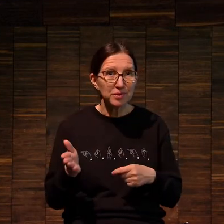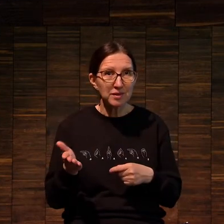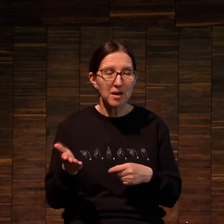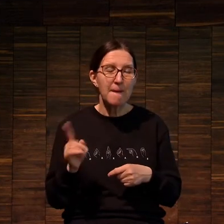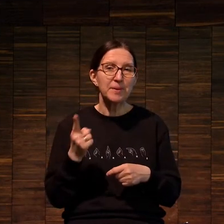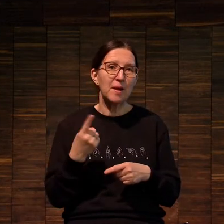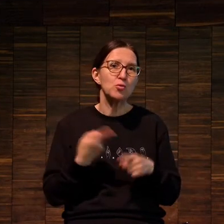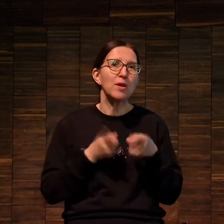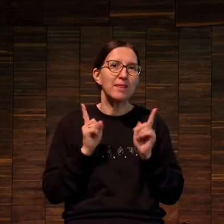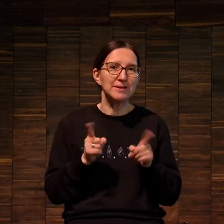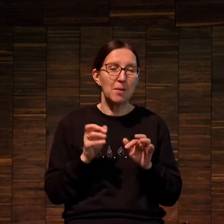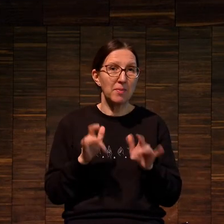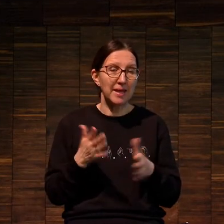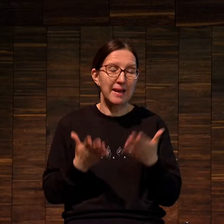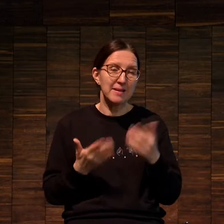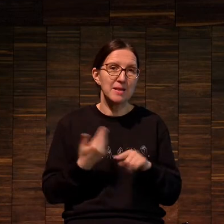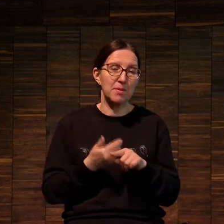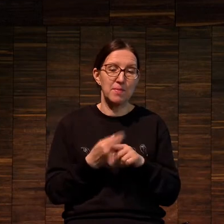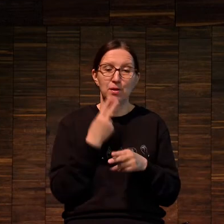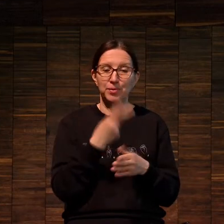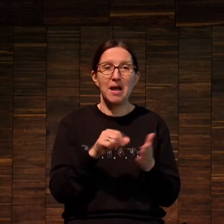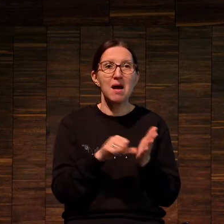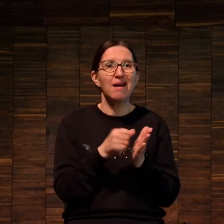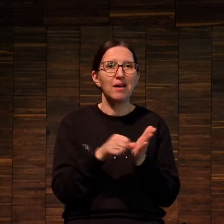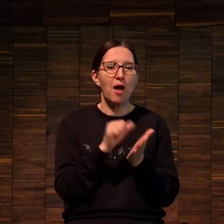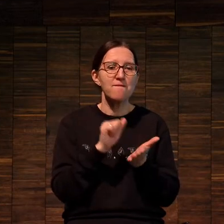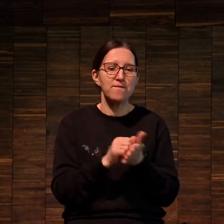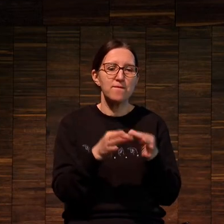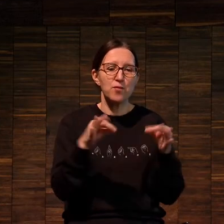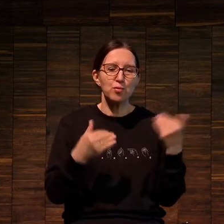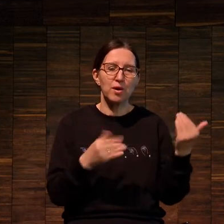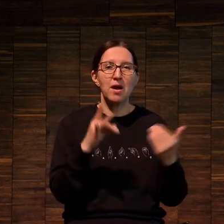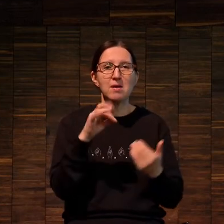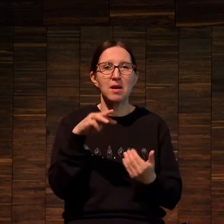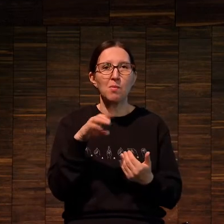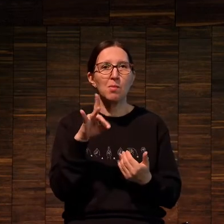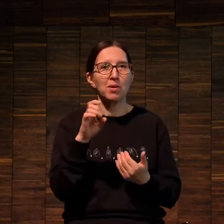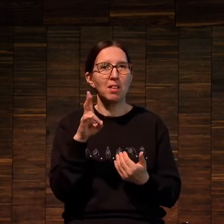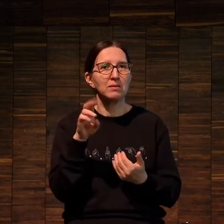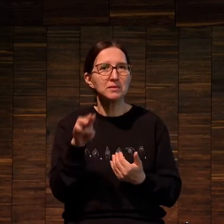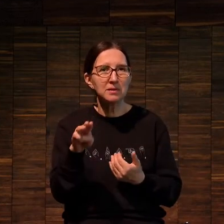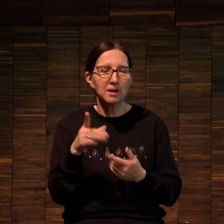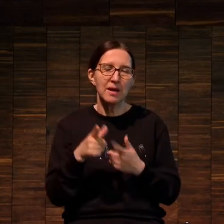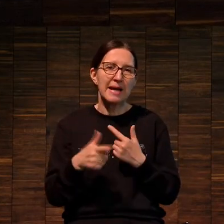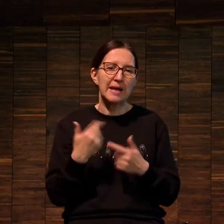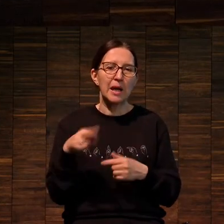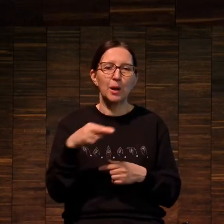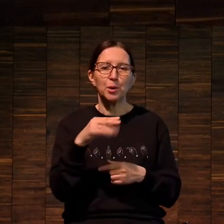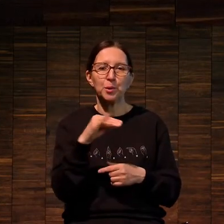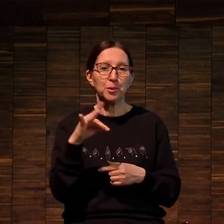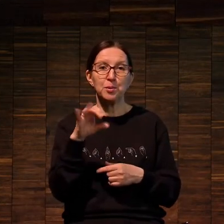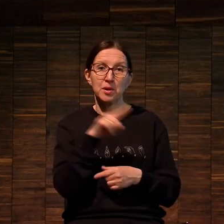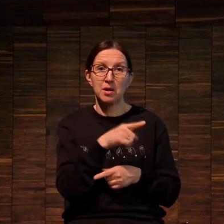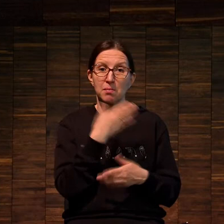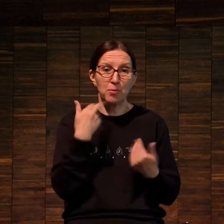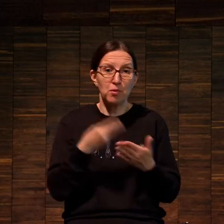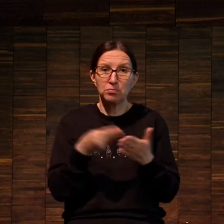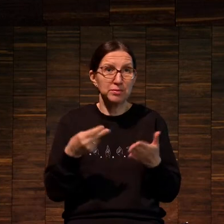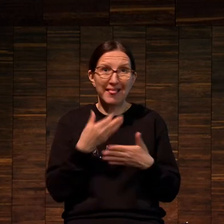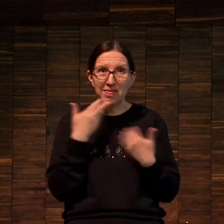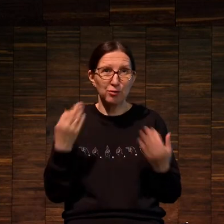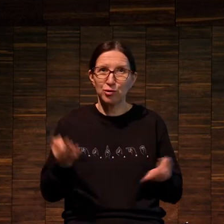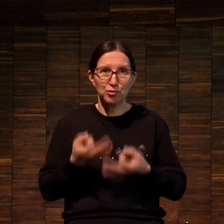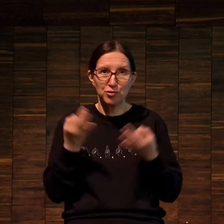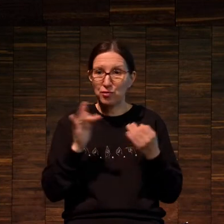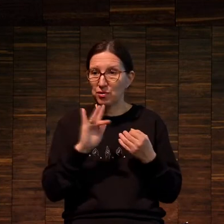потому что, на самом деле, вот если мы возьмем гравюры Рембрандта или Дюрера, там нет подписанных листов.